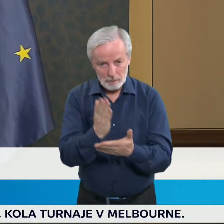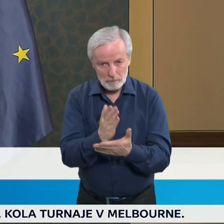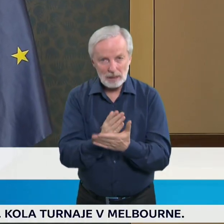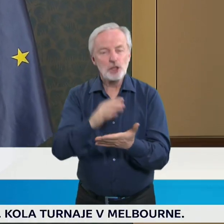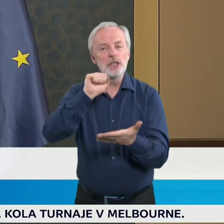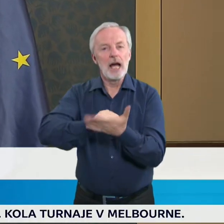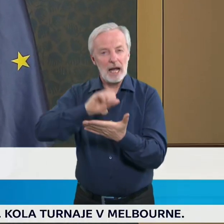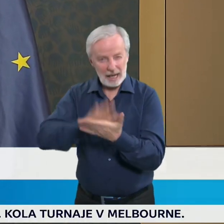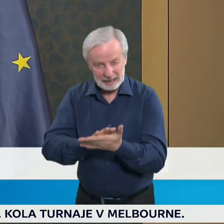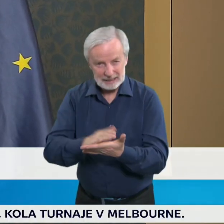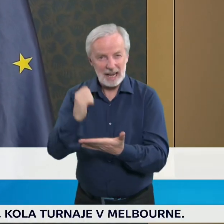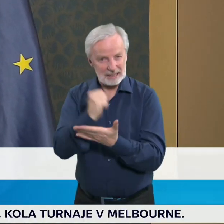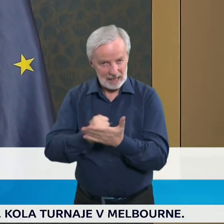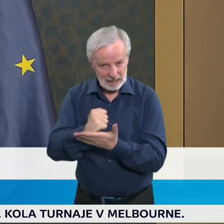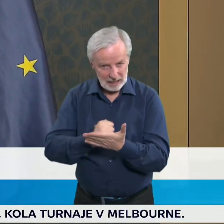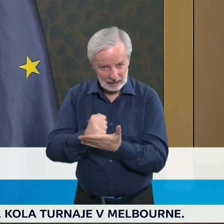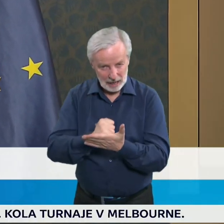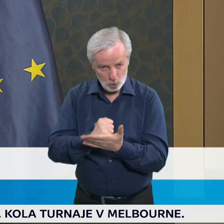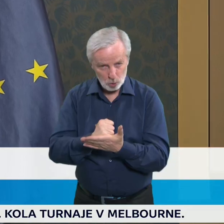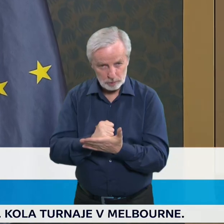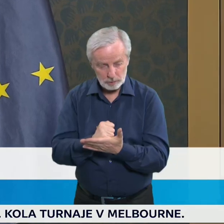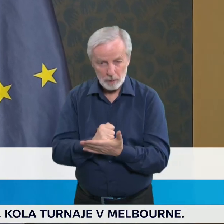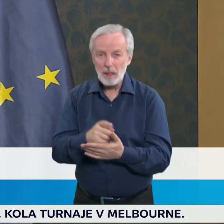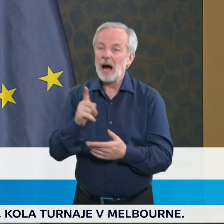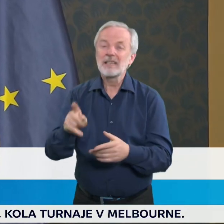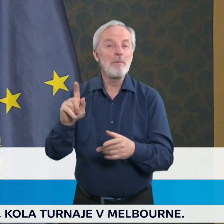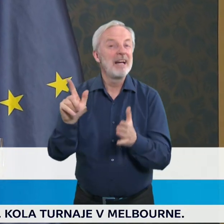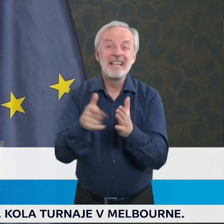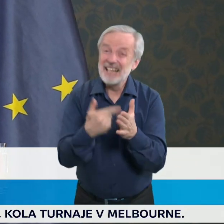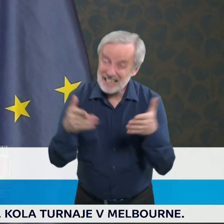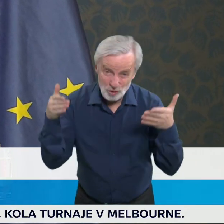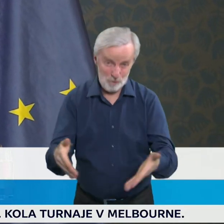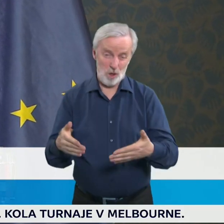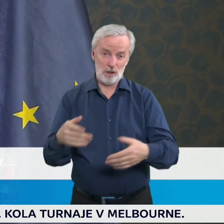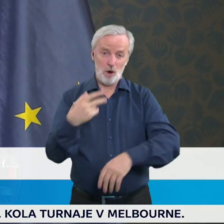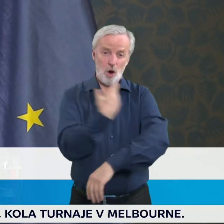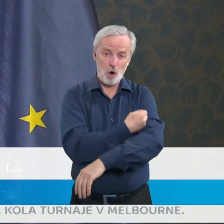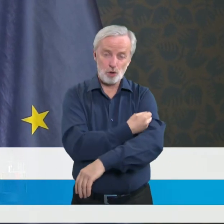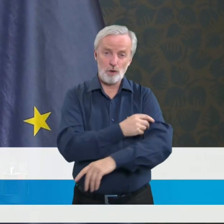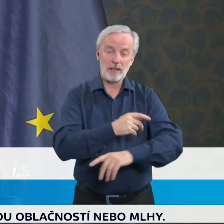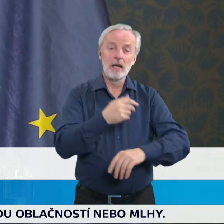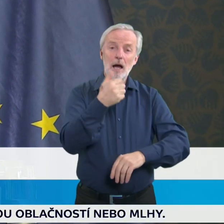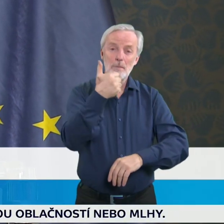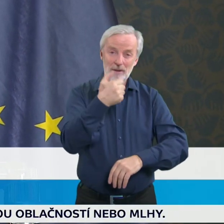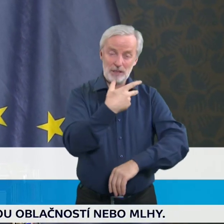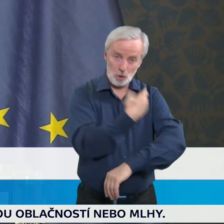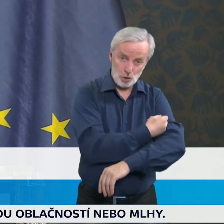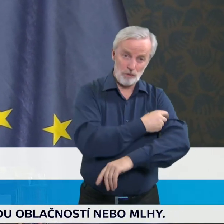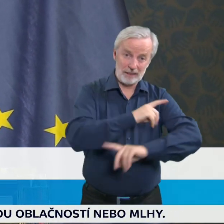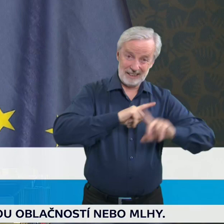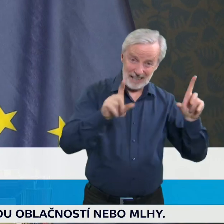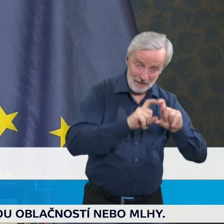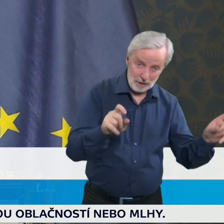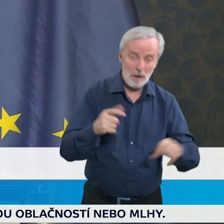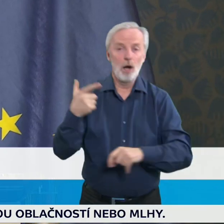toho léku, toto neumožňuje. A ministr zdravotnictví se chová zodpovědně a doporučuje pouze to, co je v